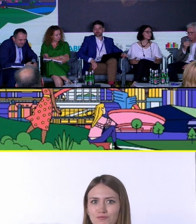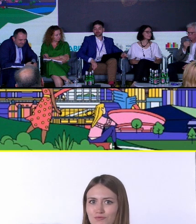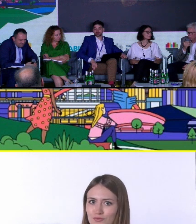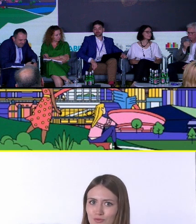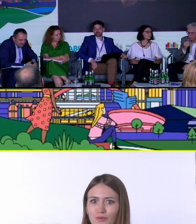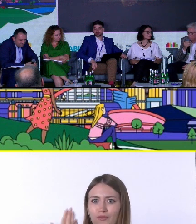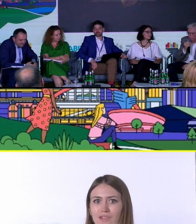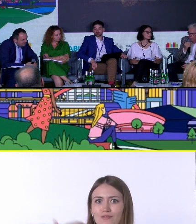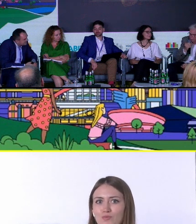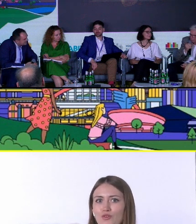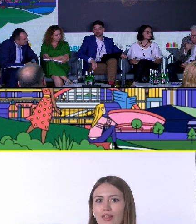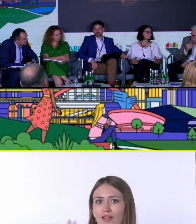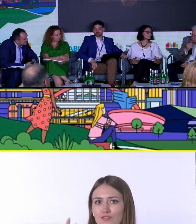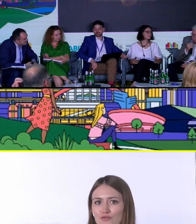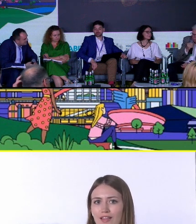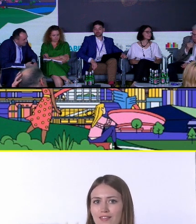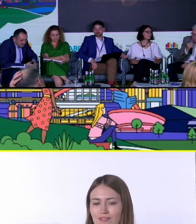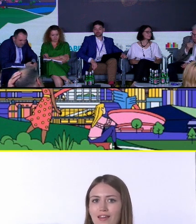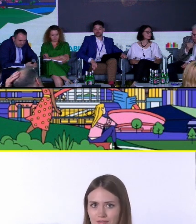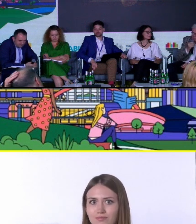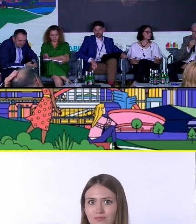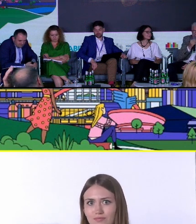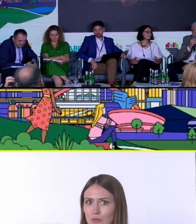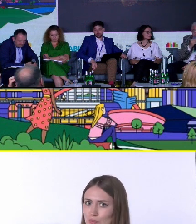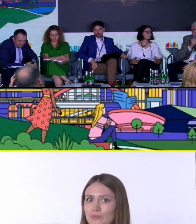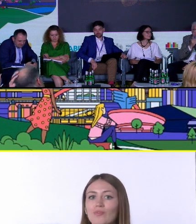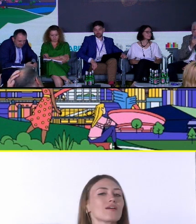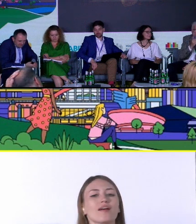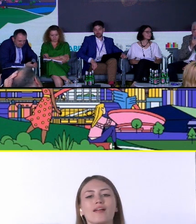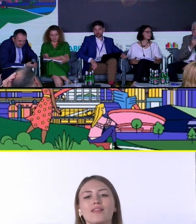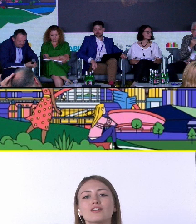wieku. To srebrne, co widzicie pod tym przęsłem mostowym, to jest gotowe już